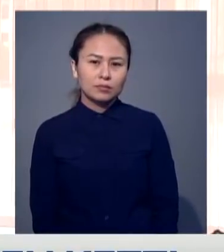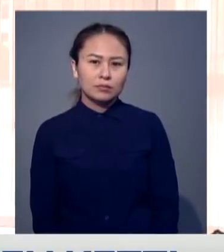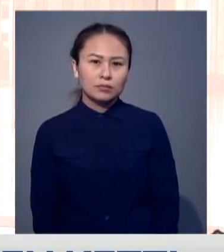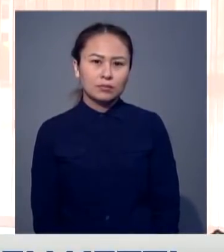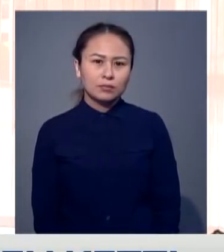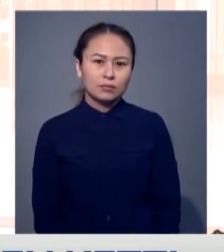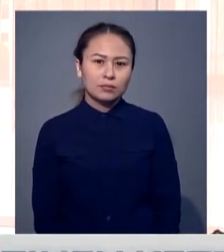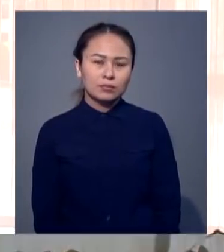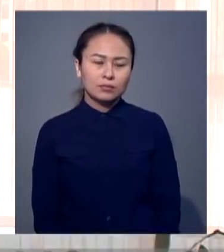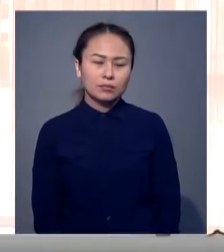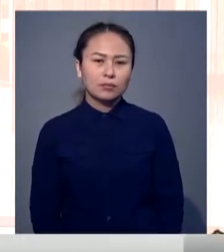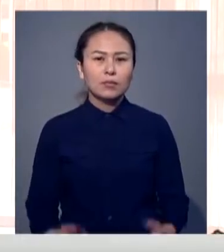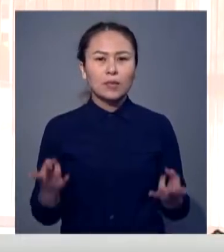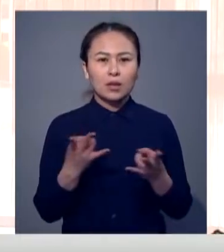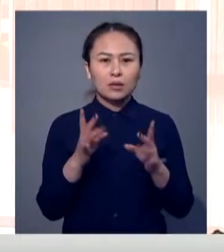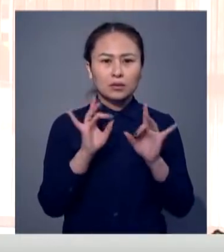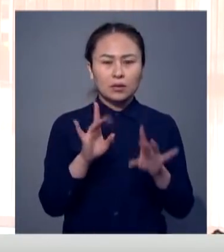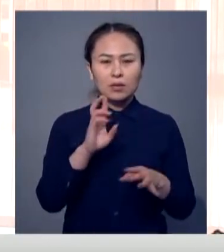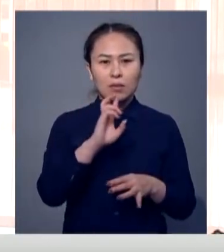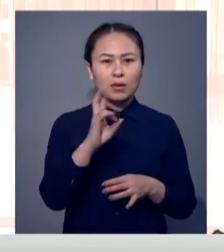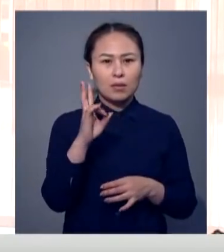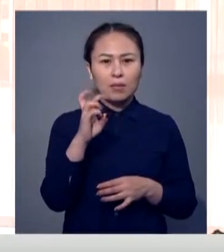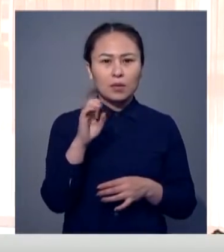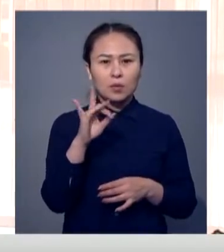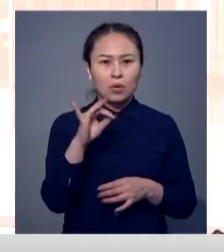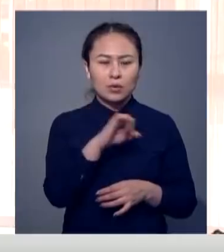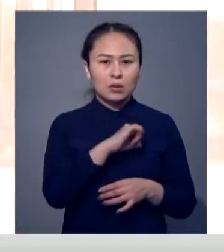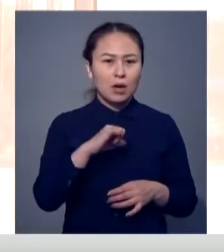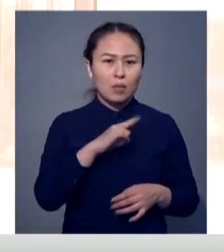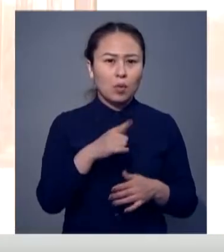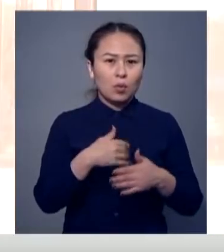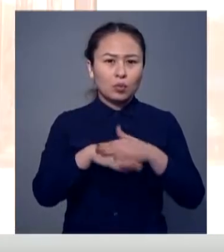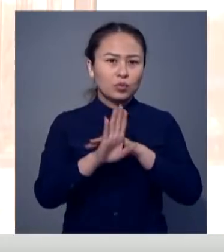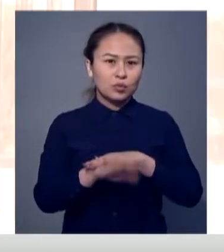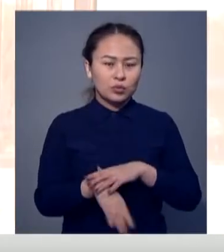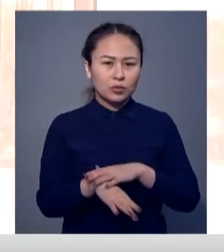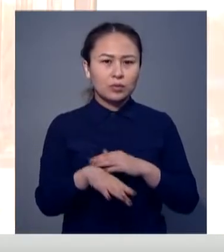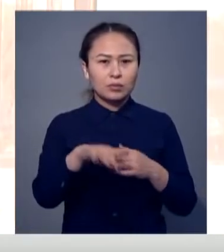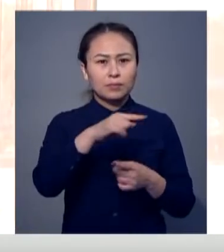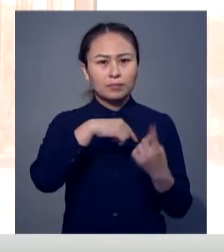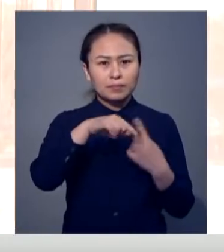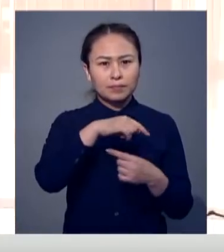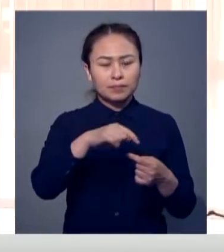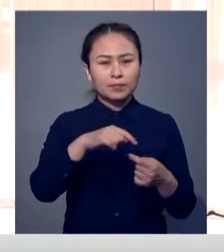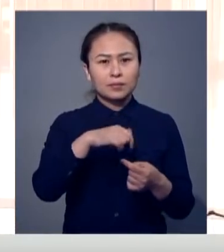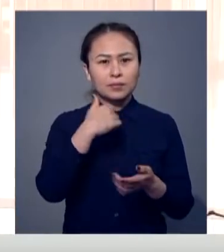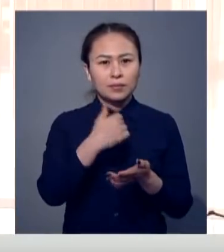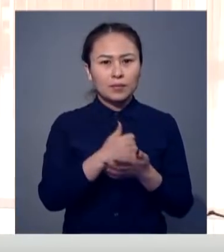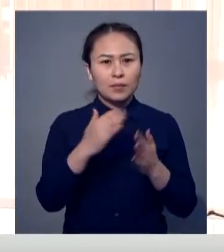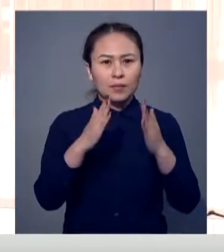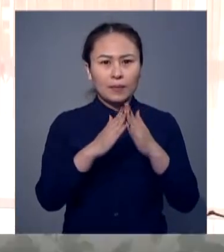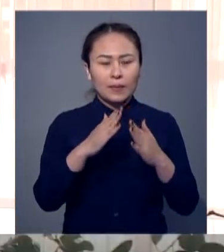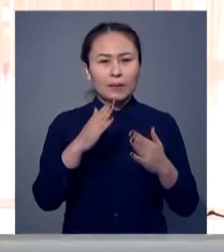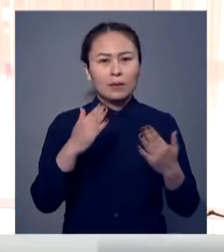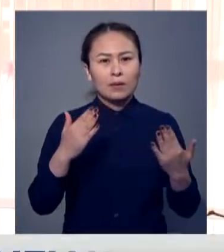Артынша, бас прокуратура құқпызушылық деректерінің болмауына байланысты тергеуді